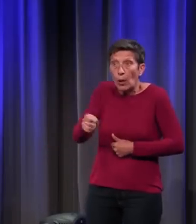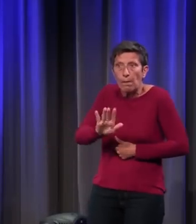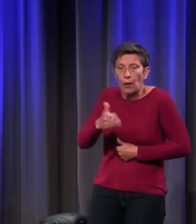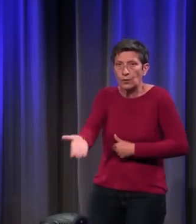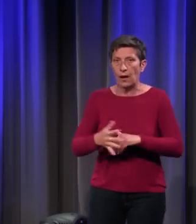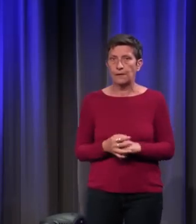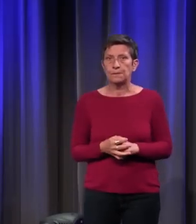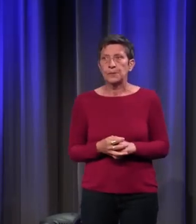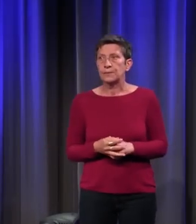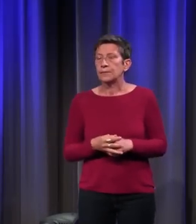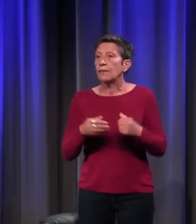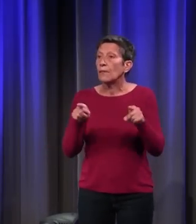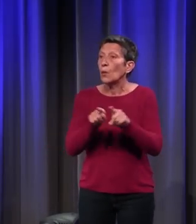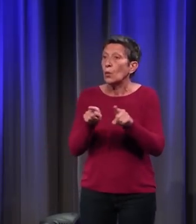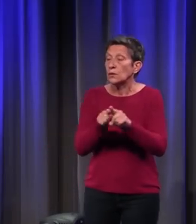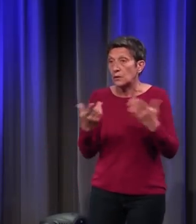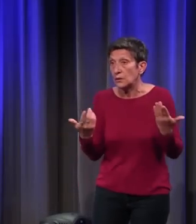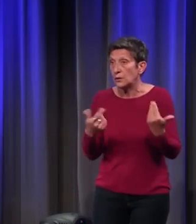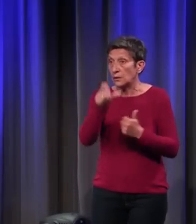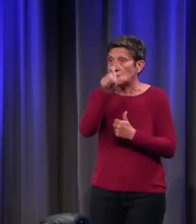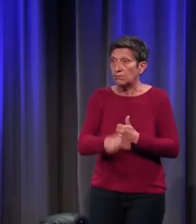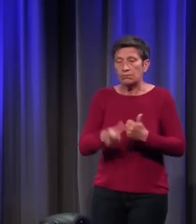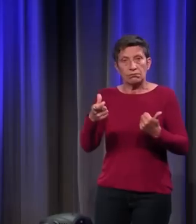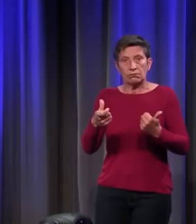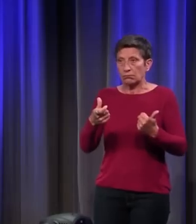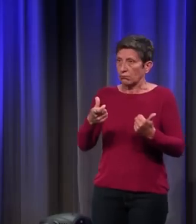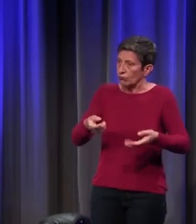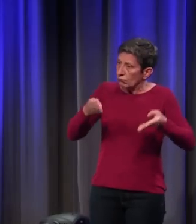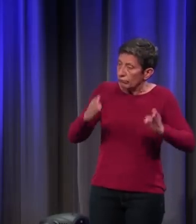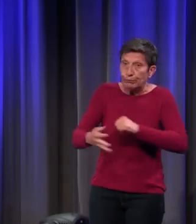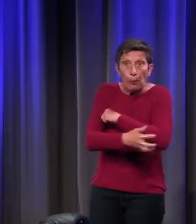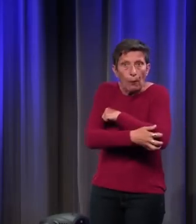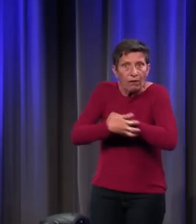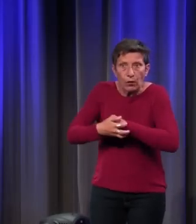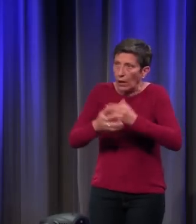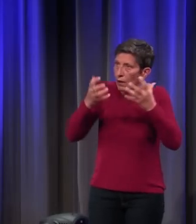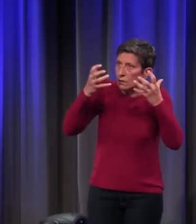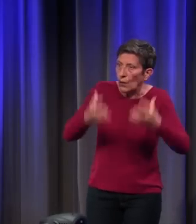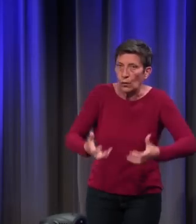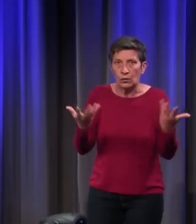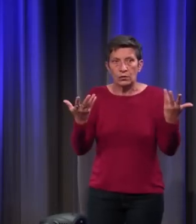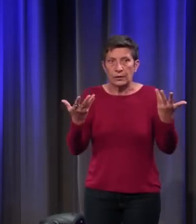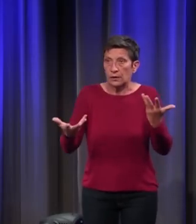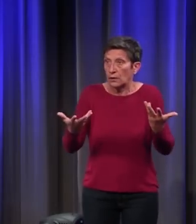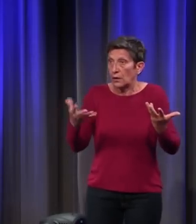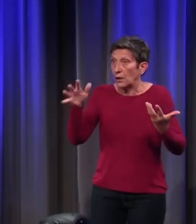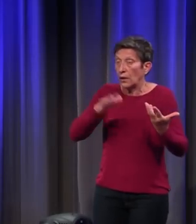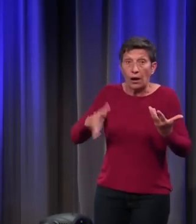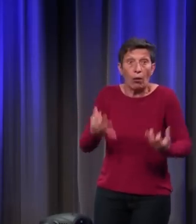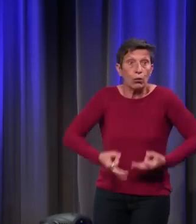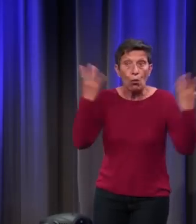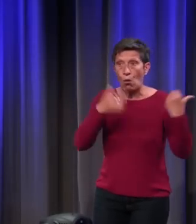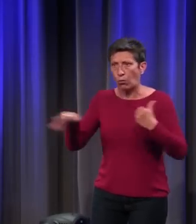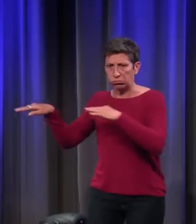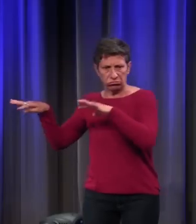Mais faire vœu de pauvreté, quand il est trop grand, ce vœu, c'est mal vu aussi. Par exemple,